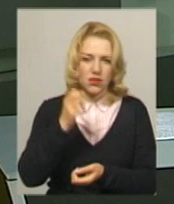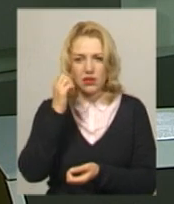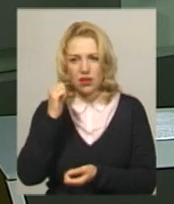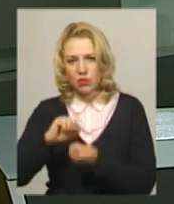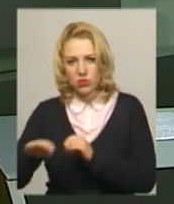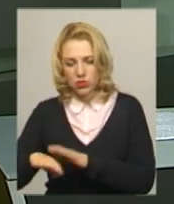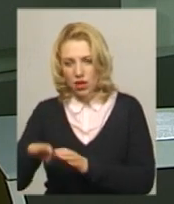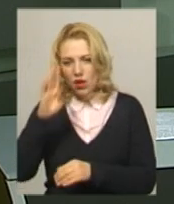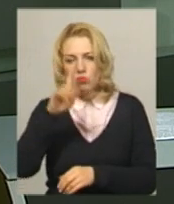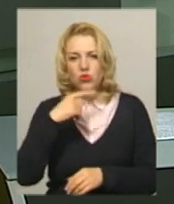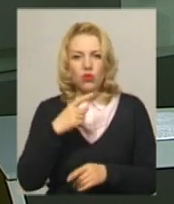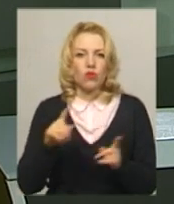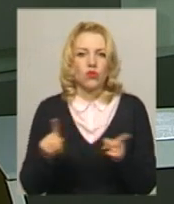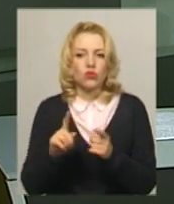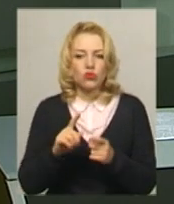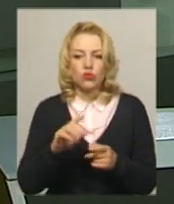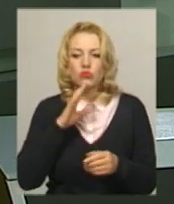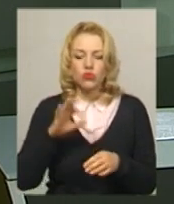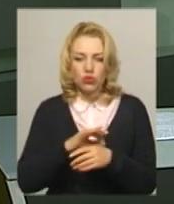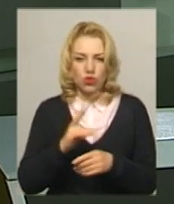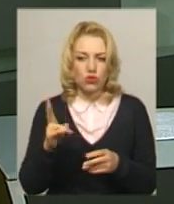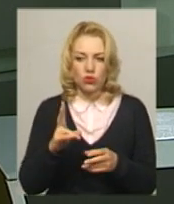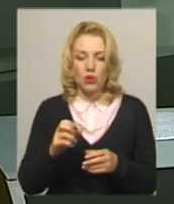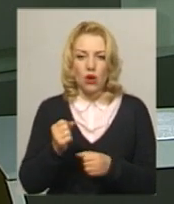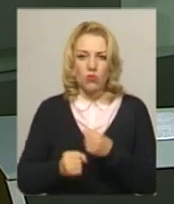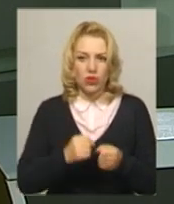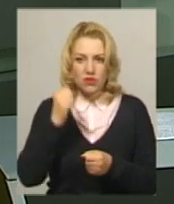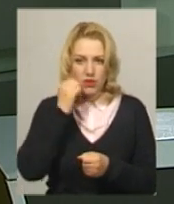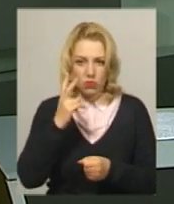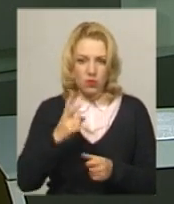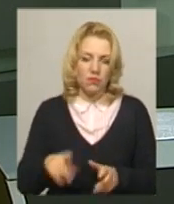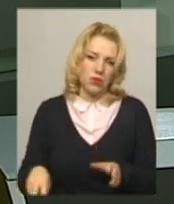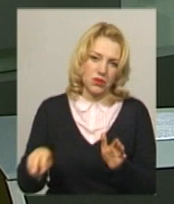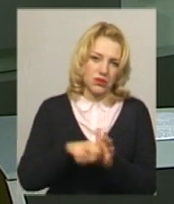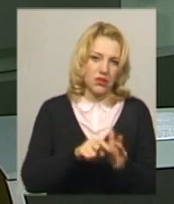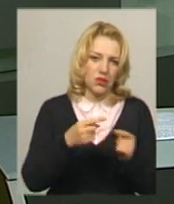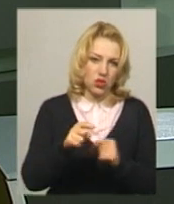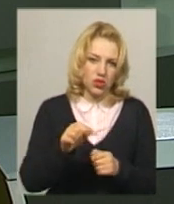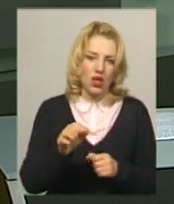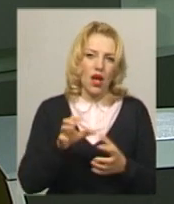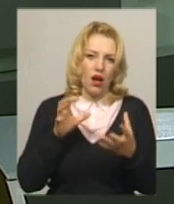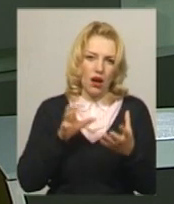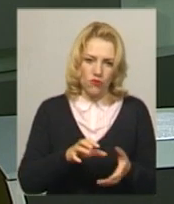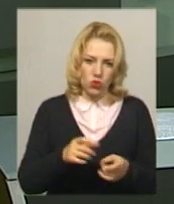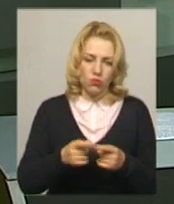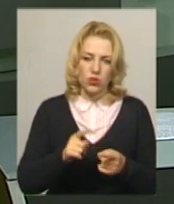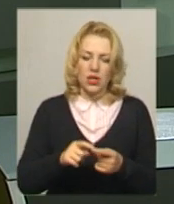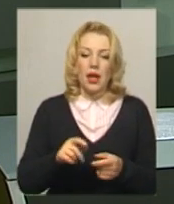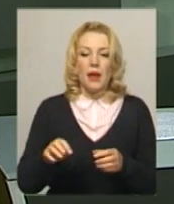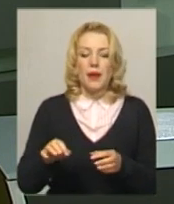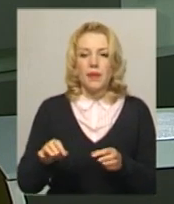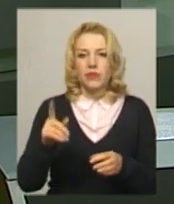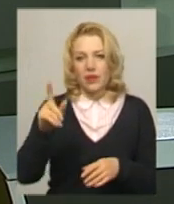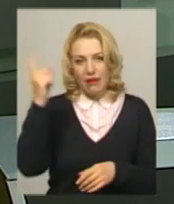Чоловік додає, з дружиною, аби дістатись до призначеного місця, пересілив інший Інший автобус. Перевізнику на водія не скаржились. Проте